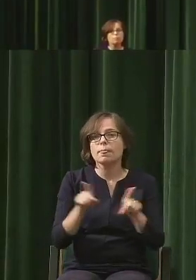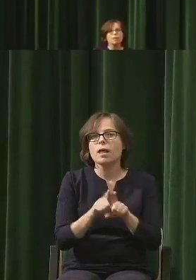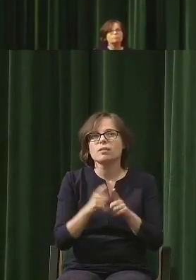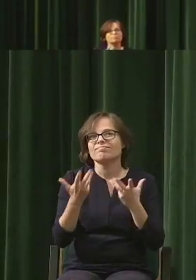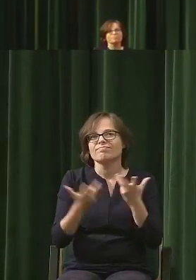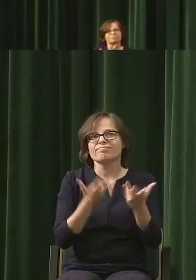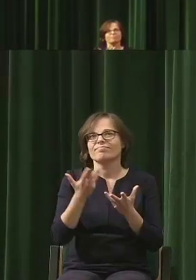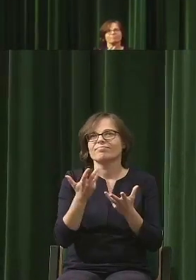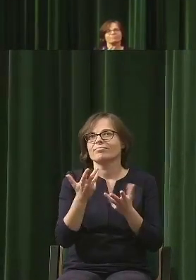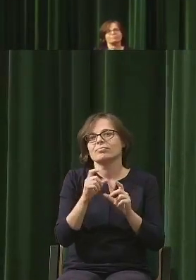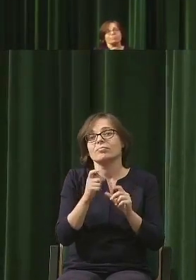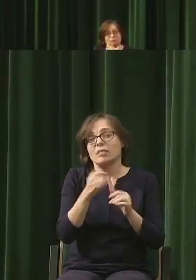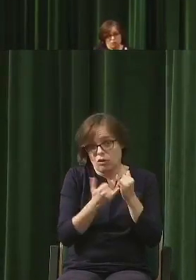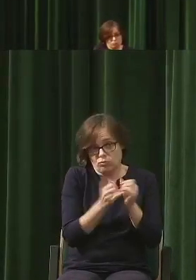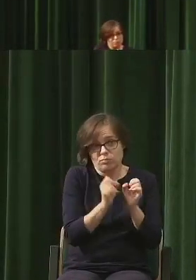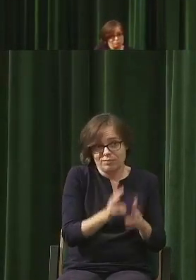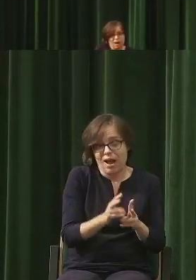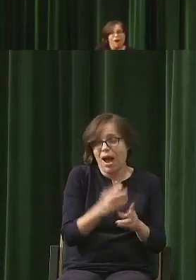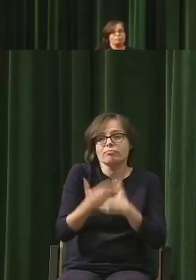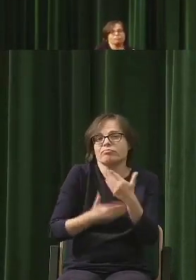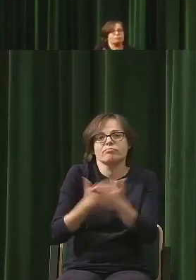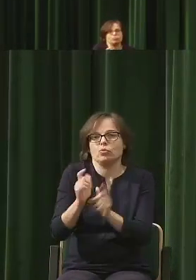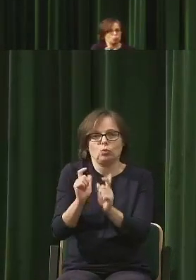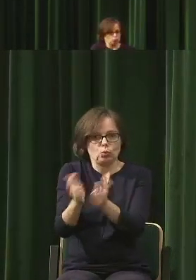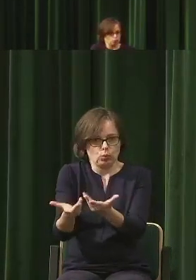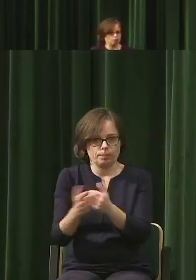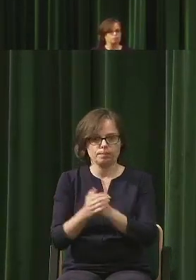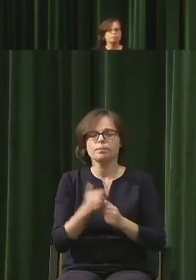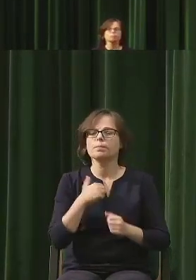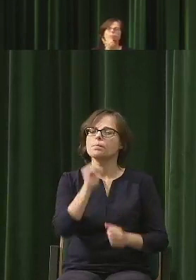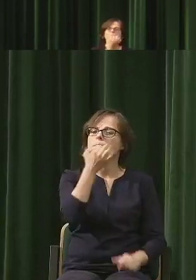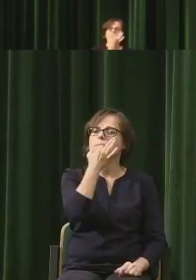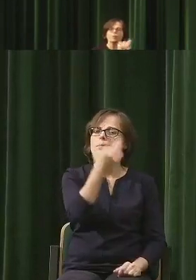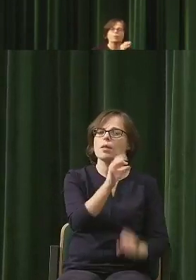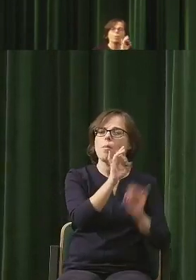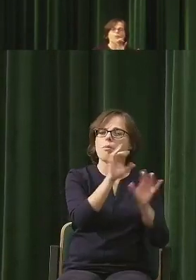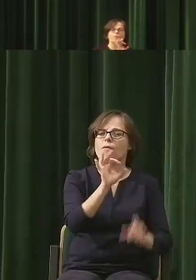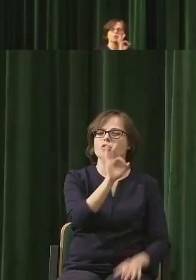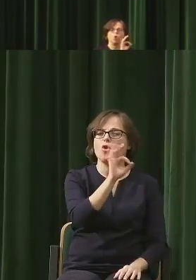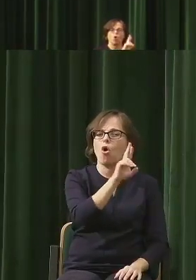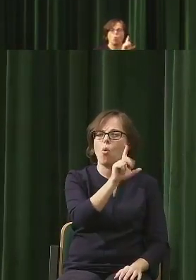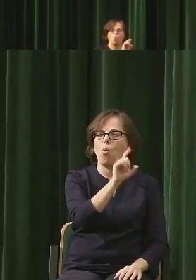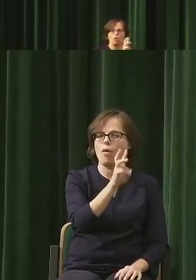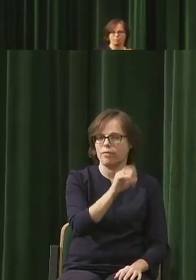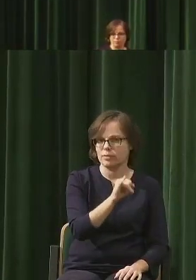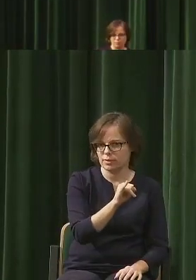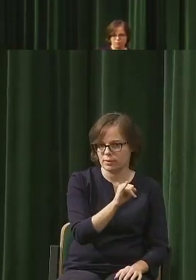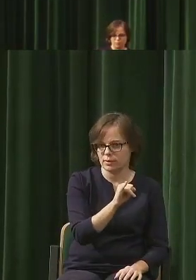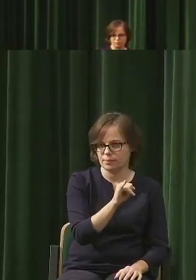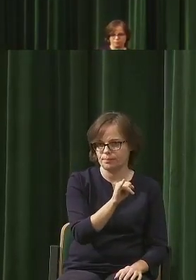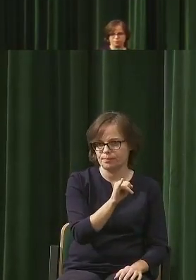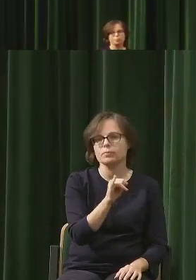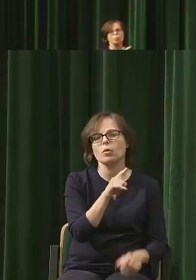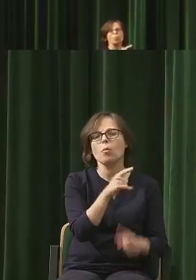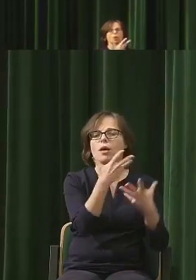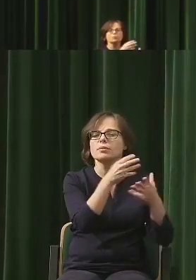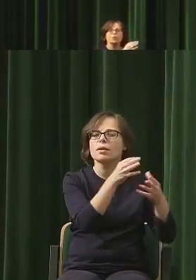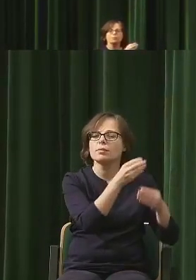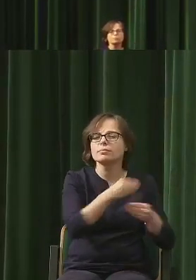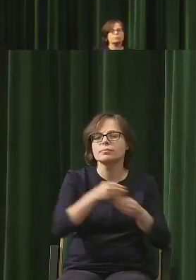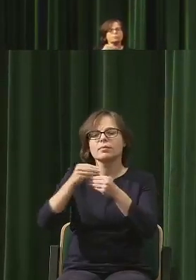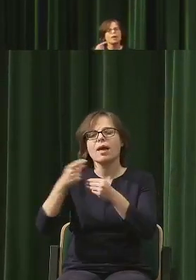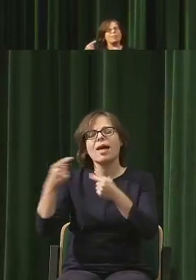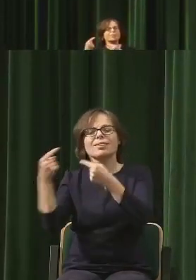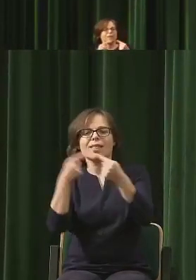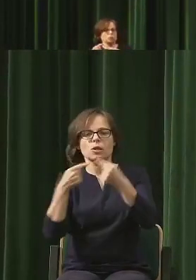zrobić. Ja zacząłbym od pytania do profesora Orłowskiego, w jakimś sensie trochę kończąc dyskusję, której nie mieliśmy